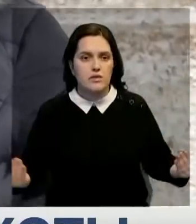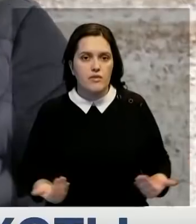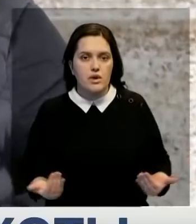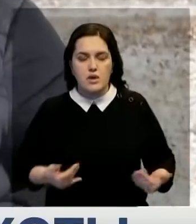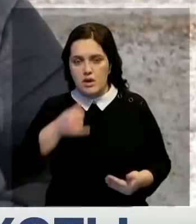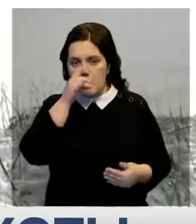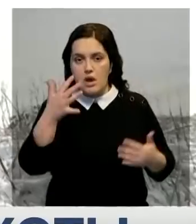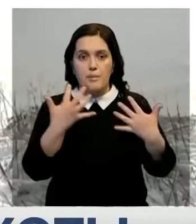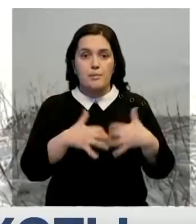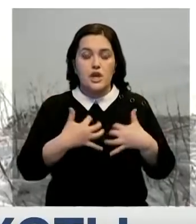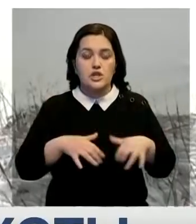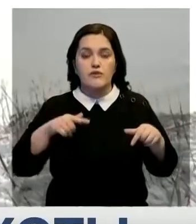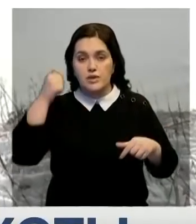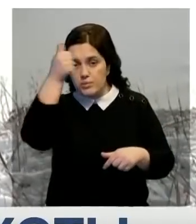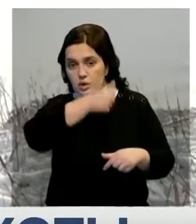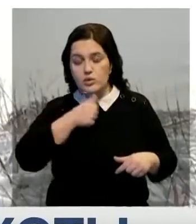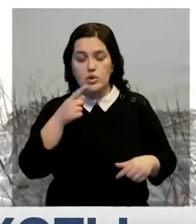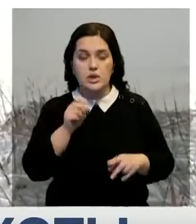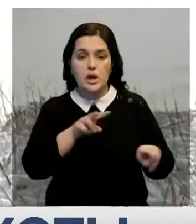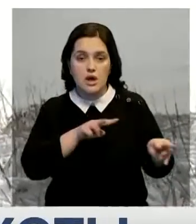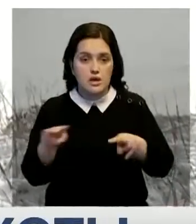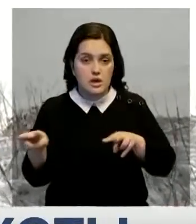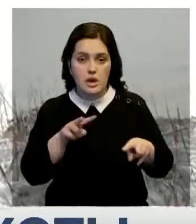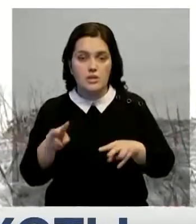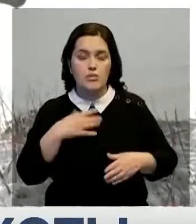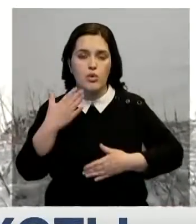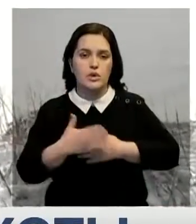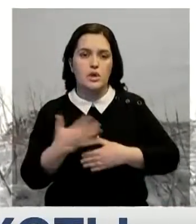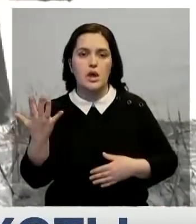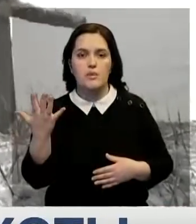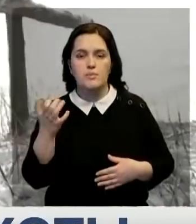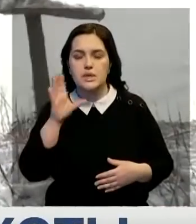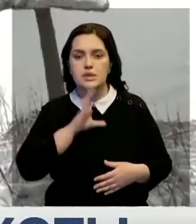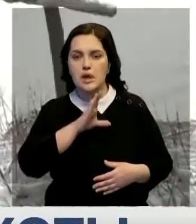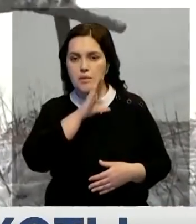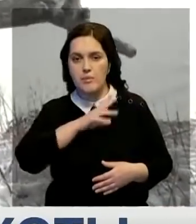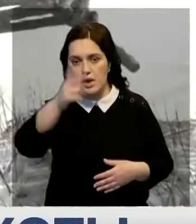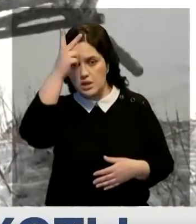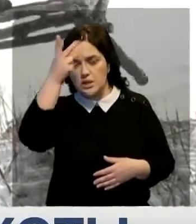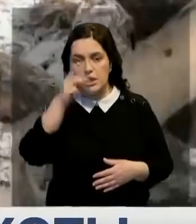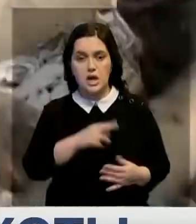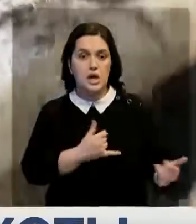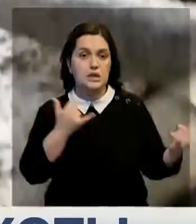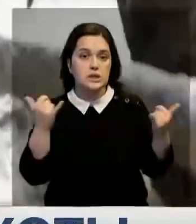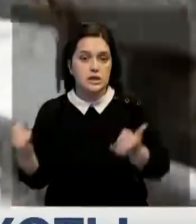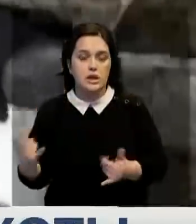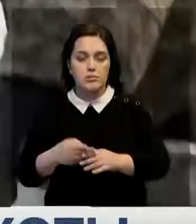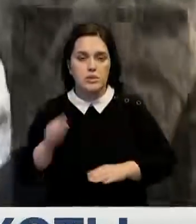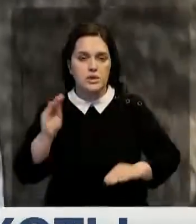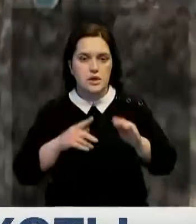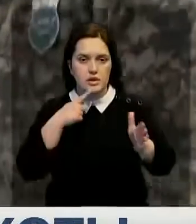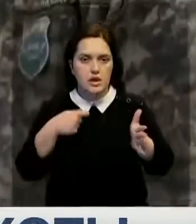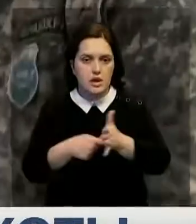Леснищи подсчитали, что в этом году на охраняемых участках обитают более полсотни сибирских косуль. Именно для них и соорудили вот такие